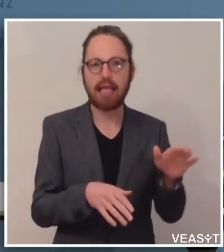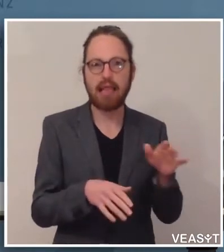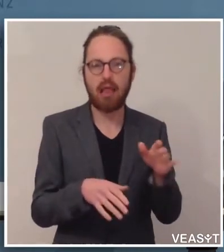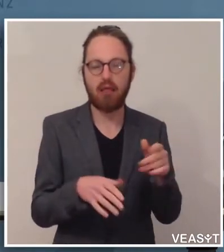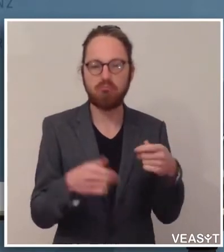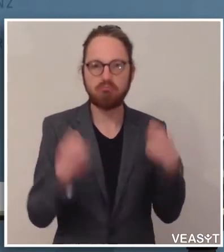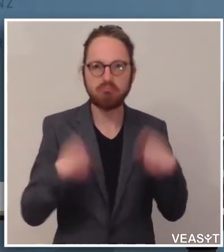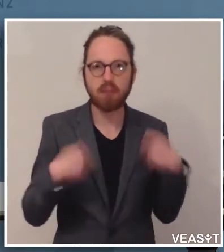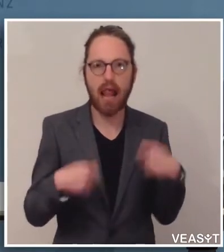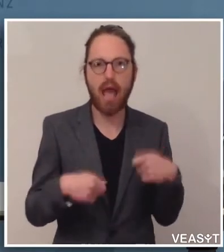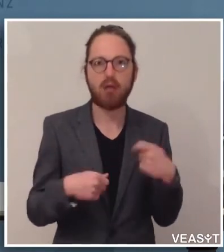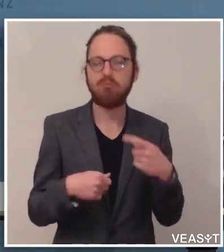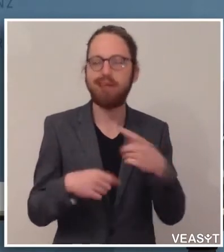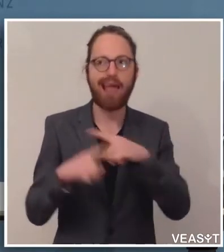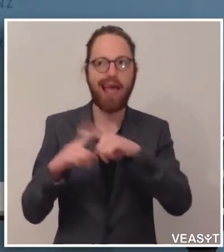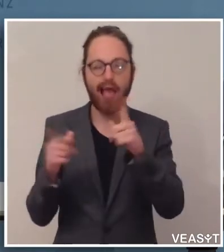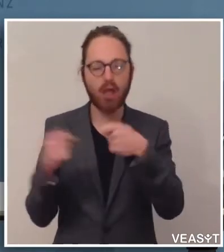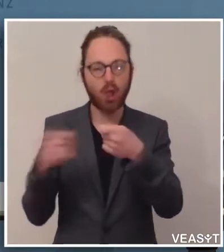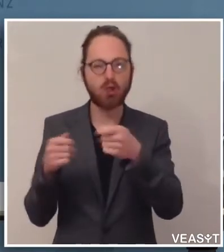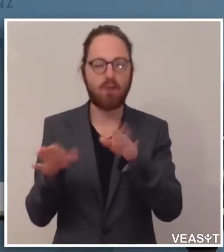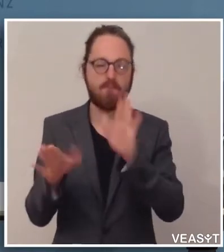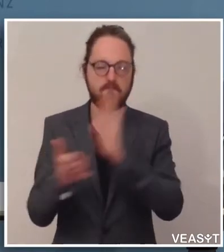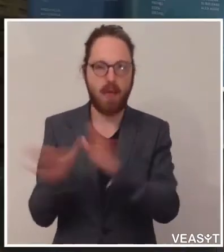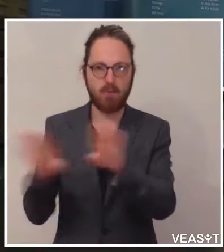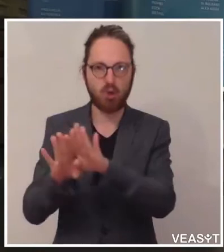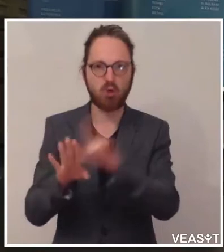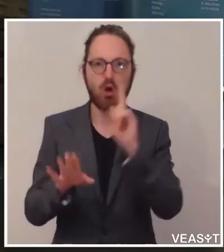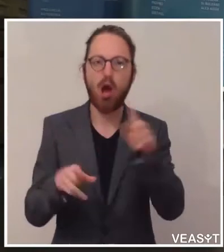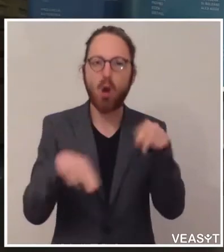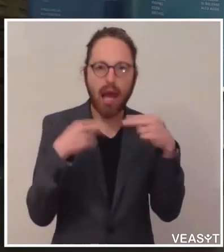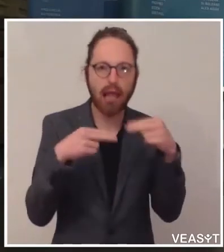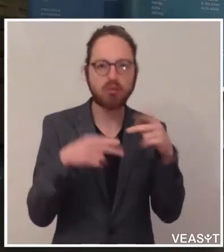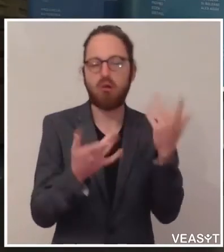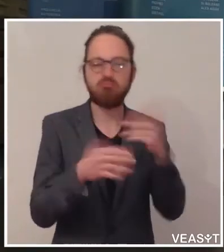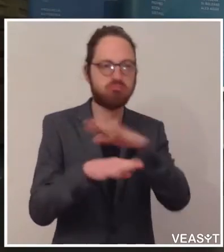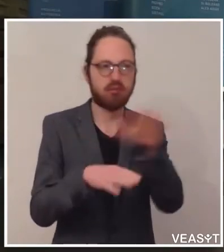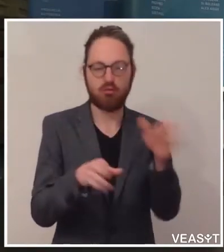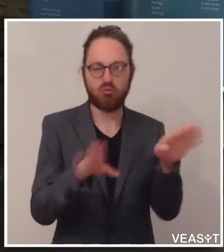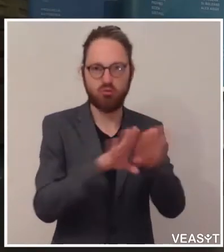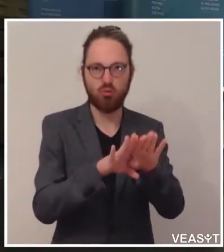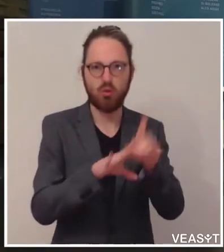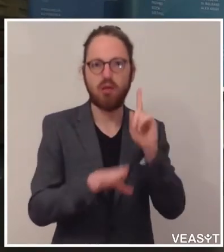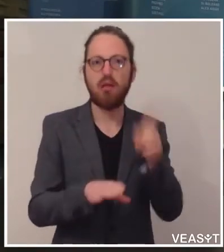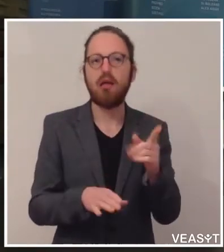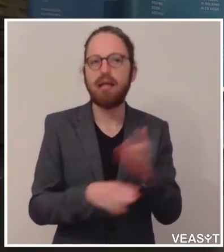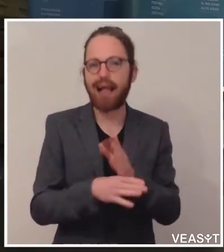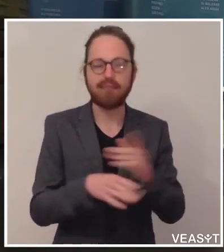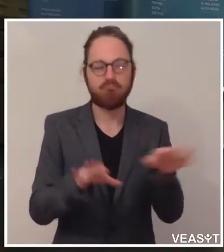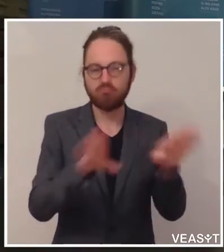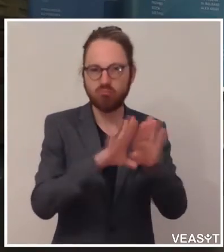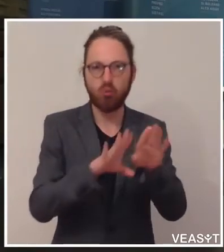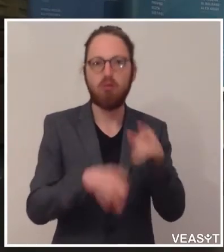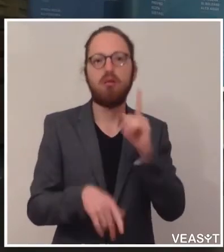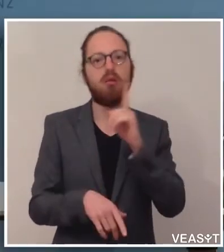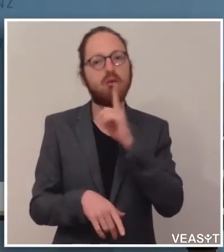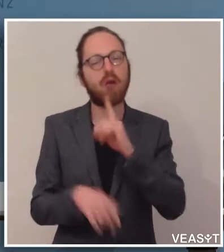alle anderen Geschäfte bleiben geschlossen, auch Gastronomie bleibt alles noch geschlossen. Aber andere Produktions und Dienstleistungstätigkeiten können mit bis zu fünf